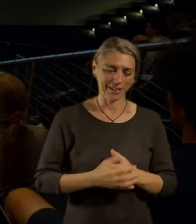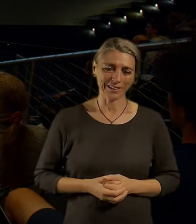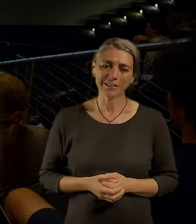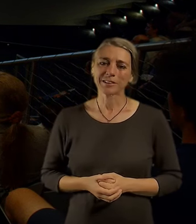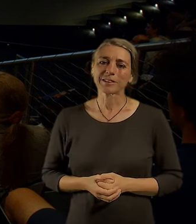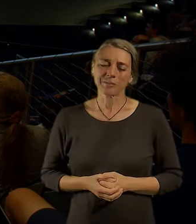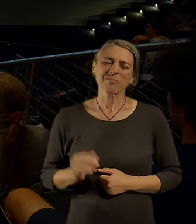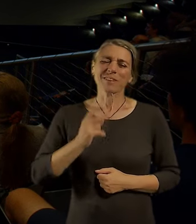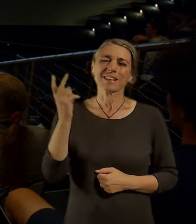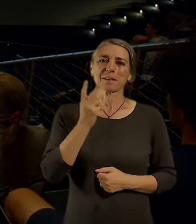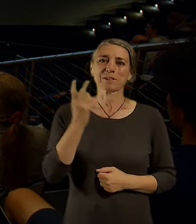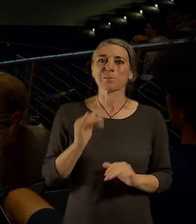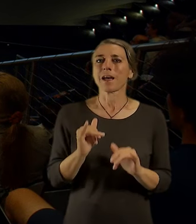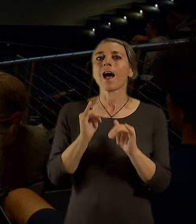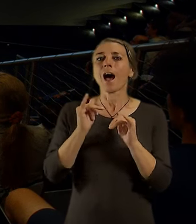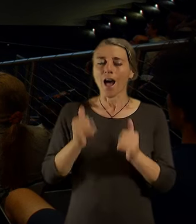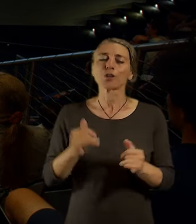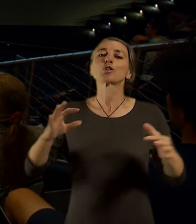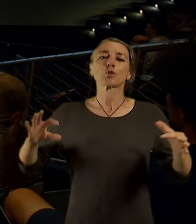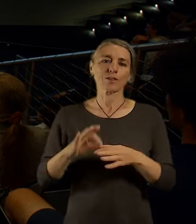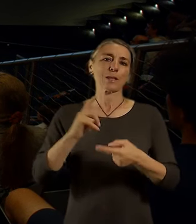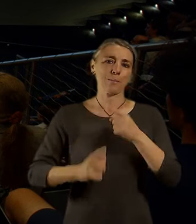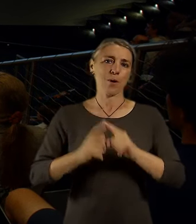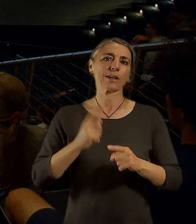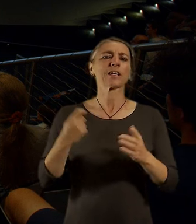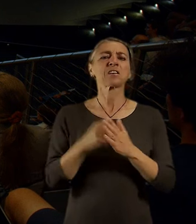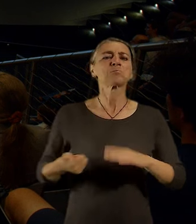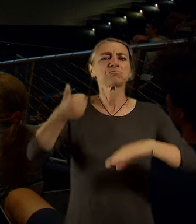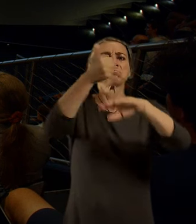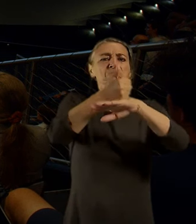ty diktatury, ale nebylo úplně